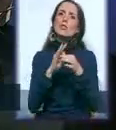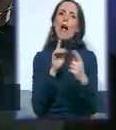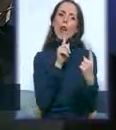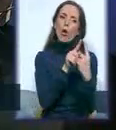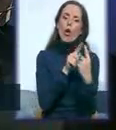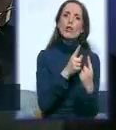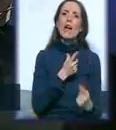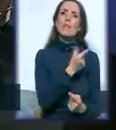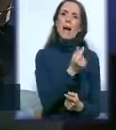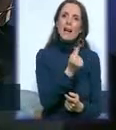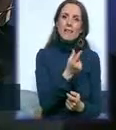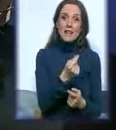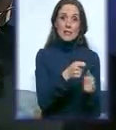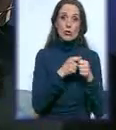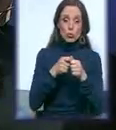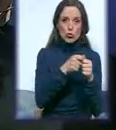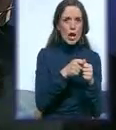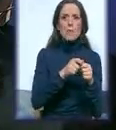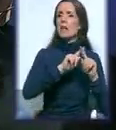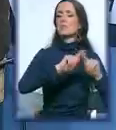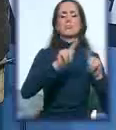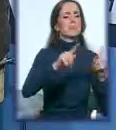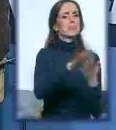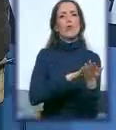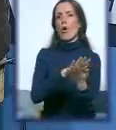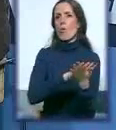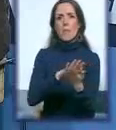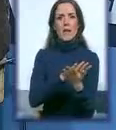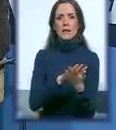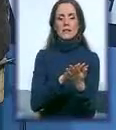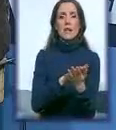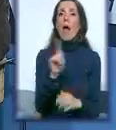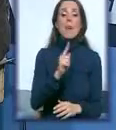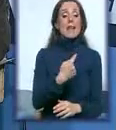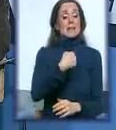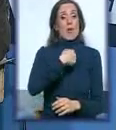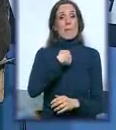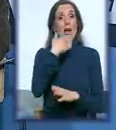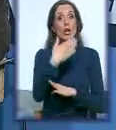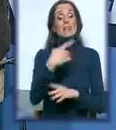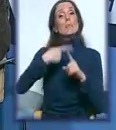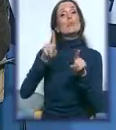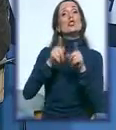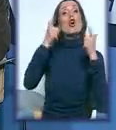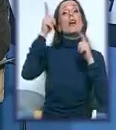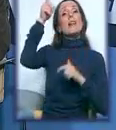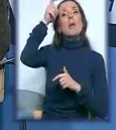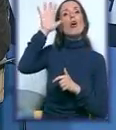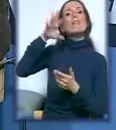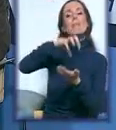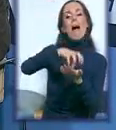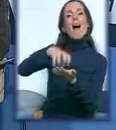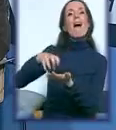partnerstvo sa udruženjima iz svih oblasti, iz svih resora. Ne samo mi kao agencija, nego i grad Beograd kroz resorne